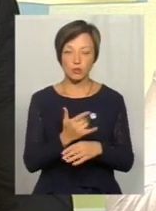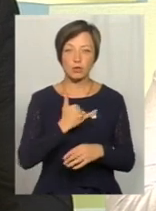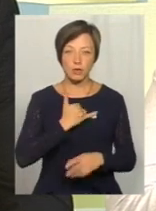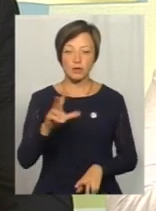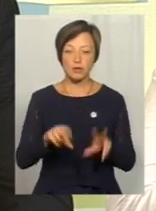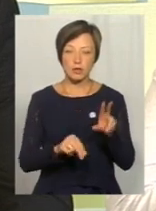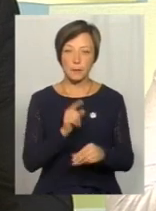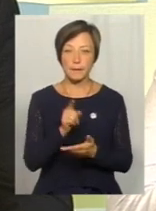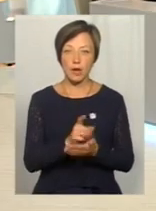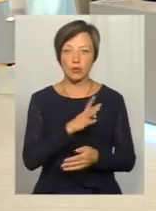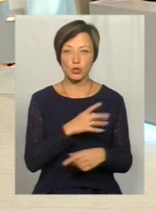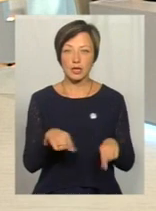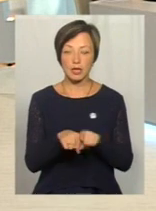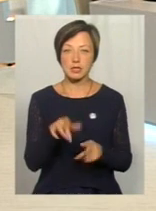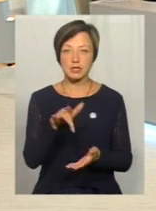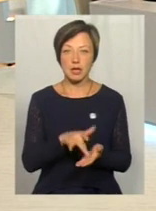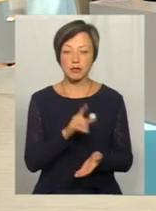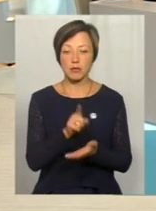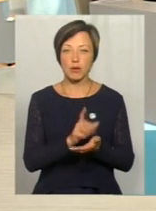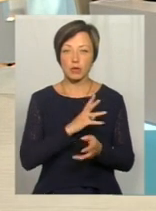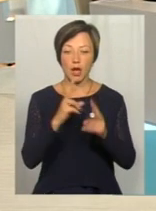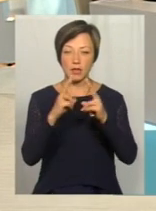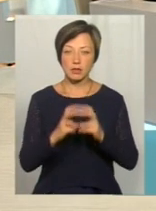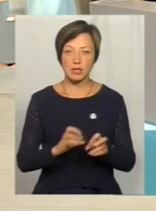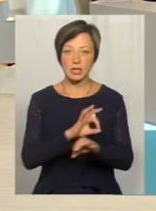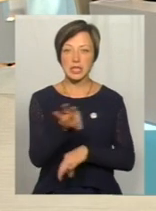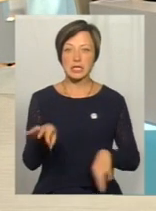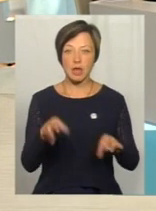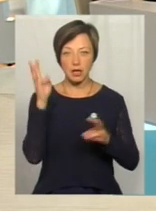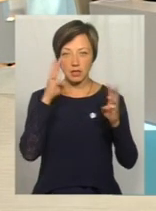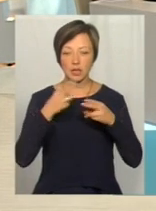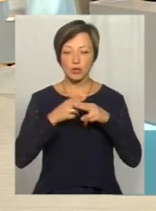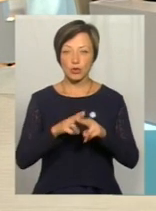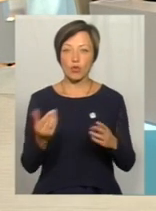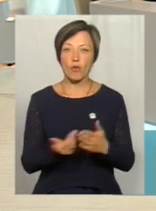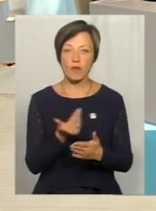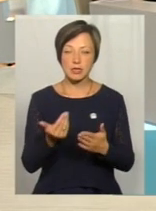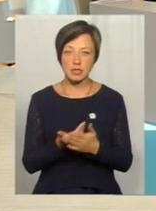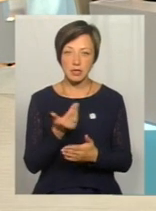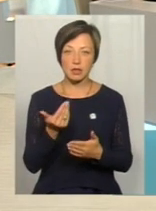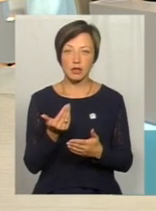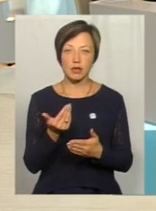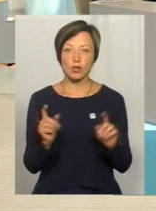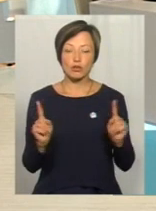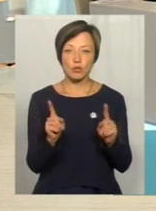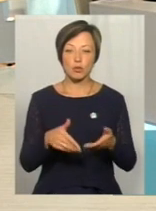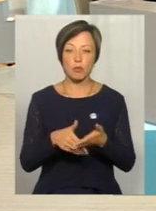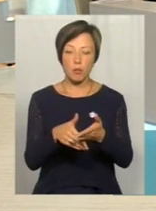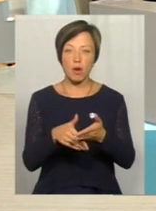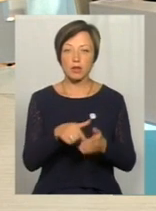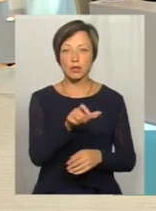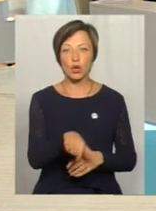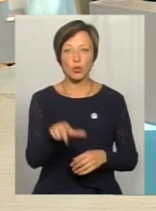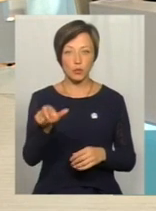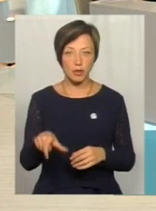рахую, має бути такий центр, в якому має бути і аналітичний, і дизайнерський, технологічний, інноваційний, щоб допомагати людям